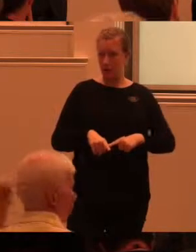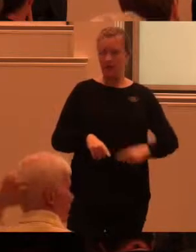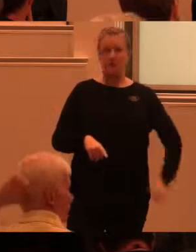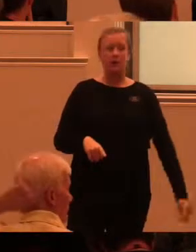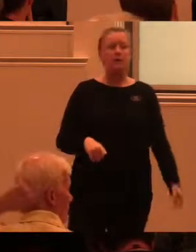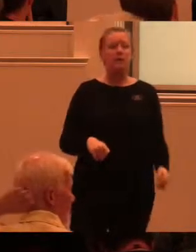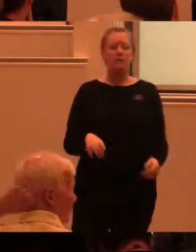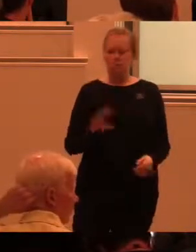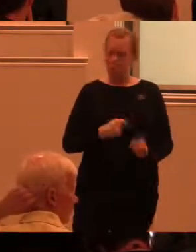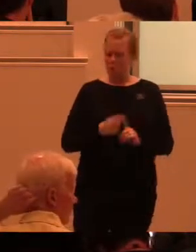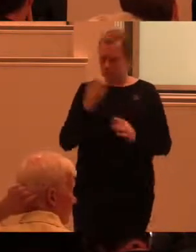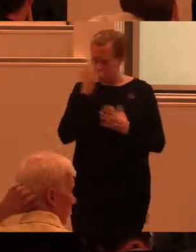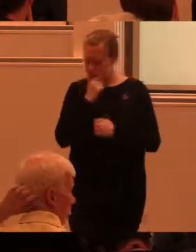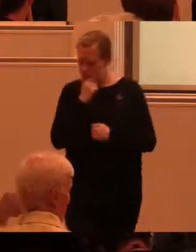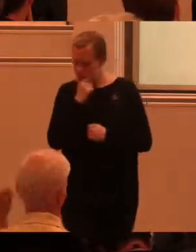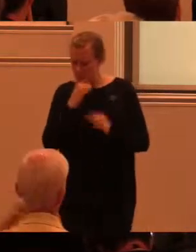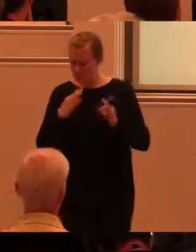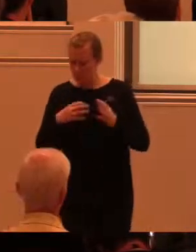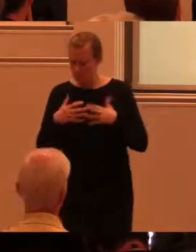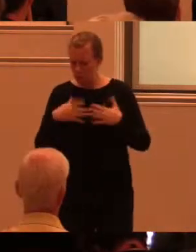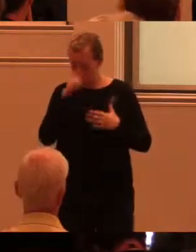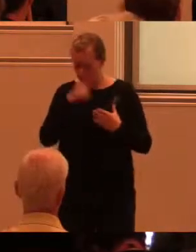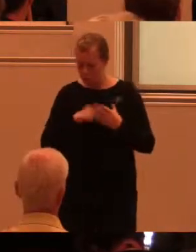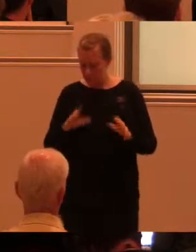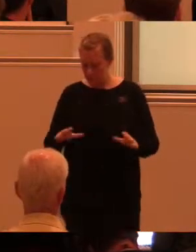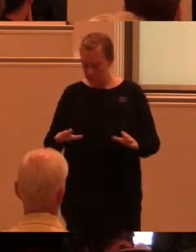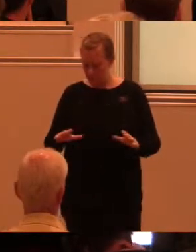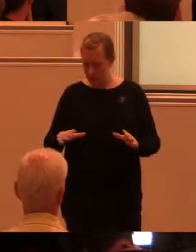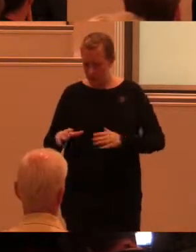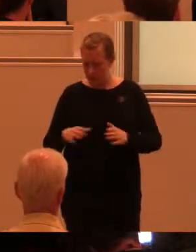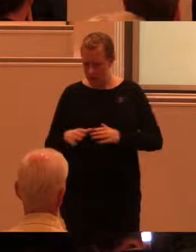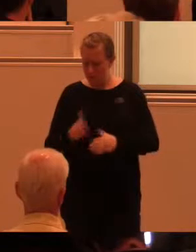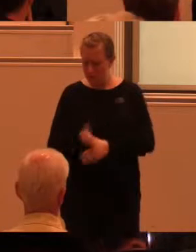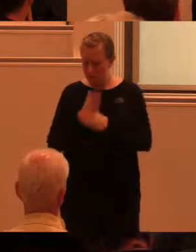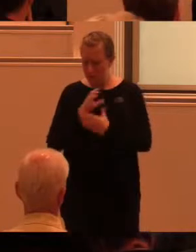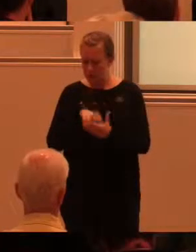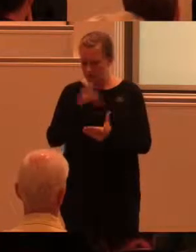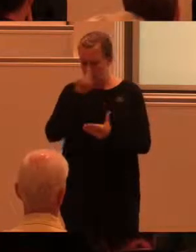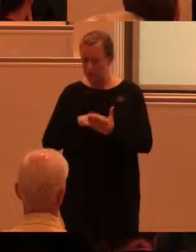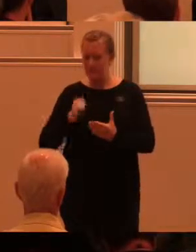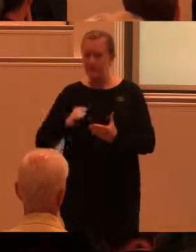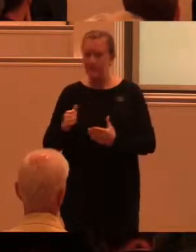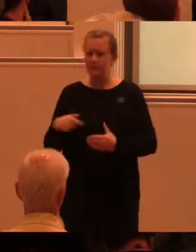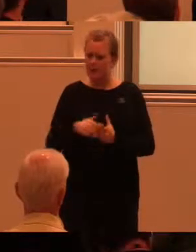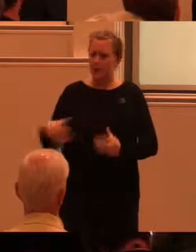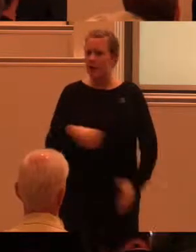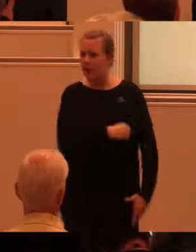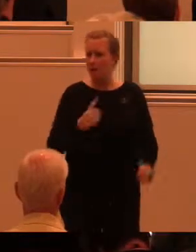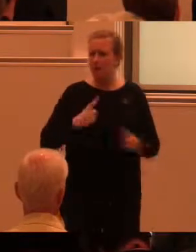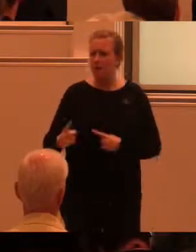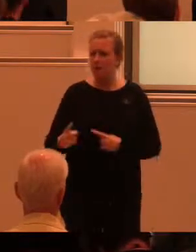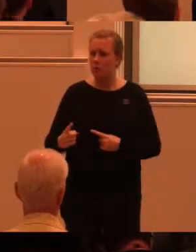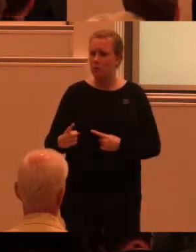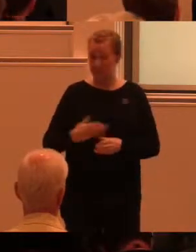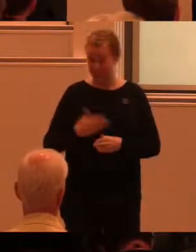anpassa eller bygga hela samhället för alla människor. Och i en studie man gjorde därefteråt så